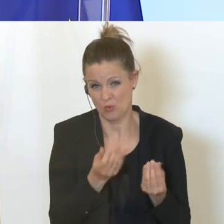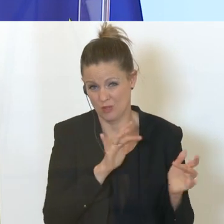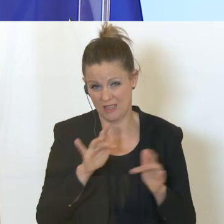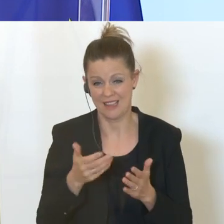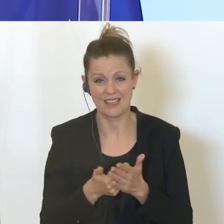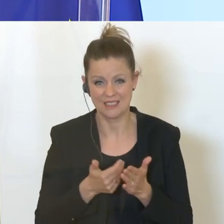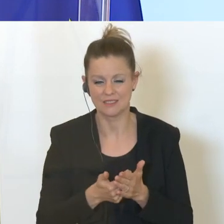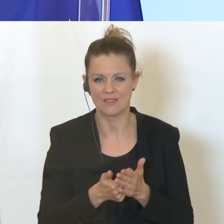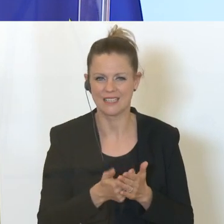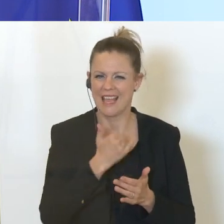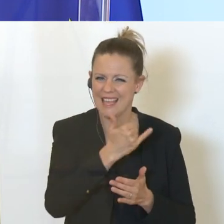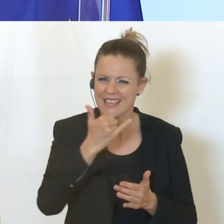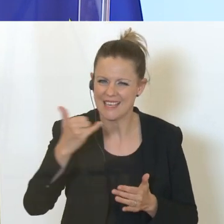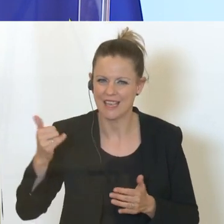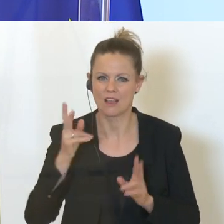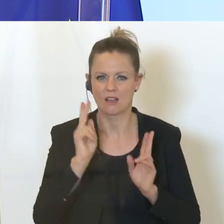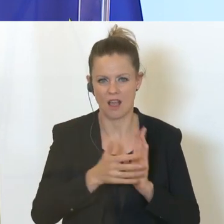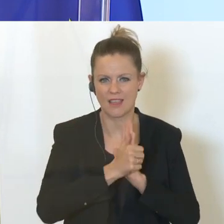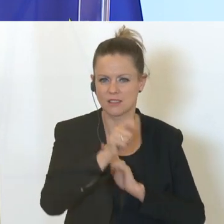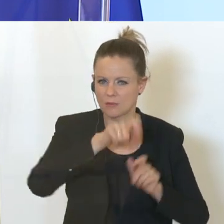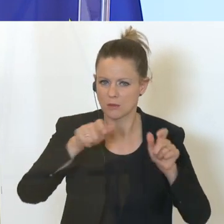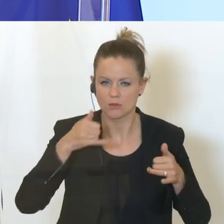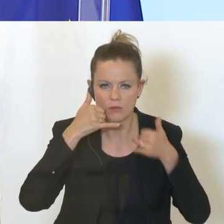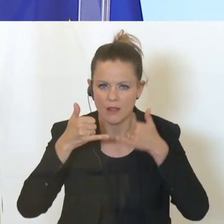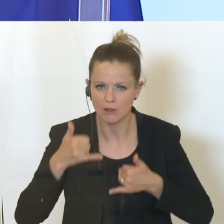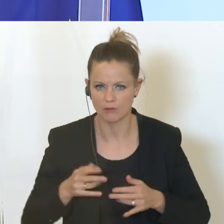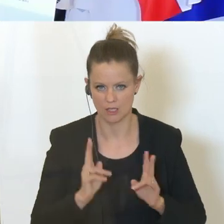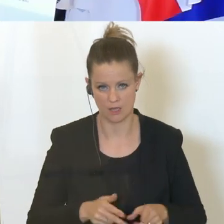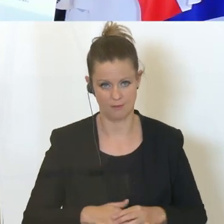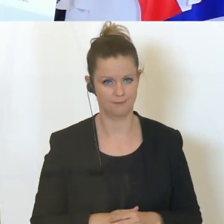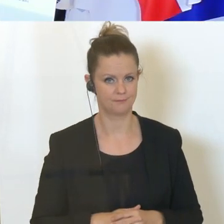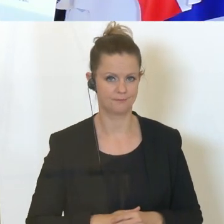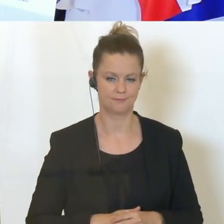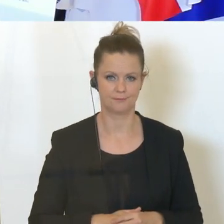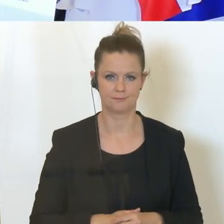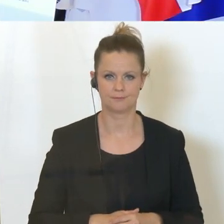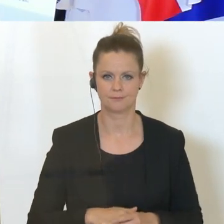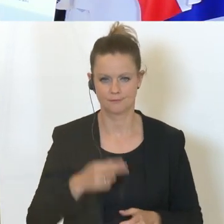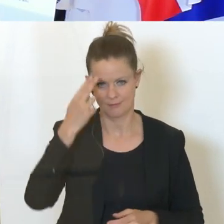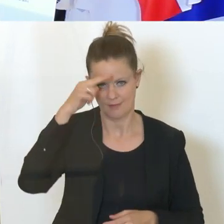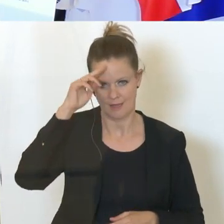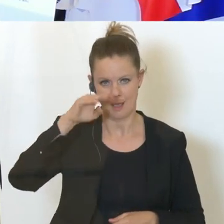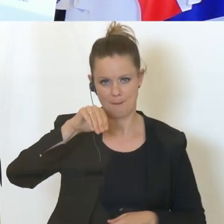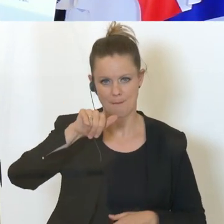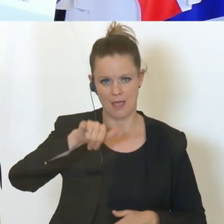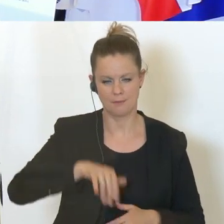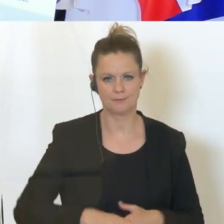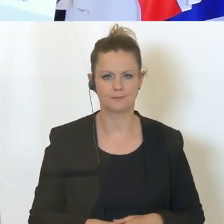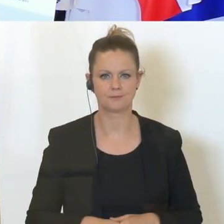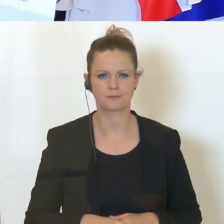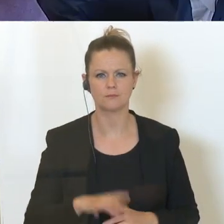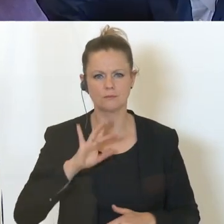jeder an die Expertinnen und Experten wenden. Herr May, bitte. Eine Frage an die Frau